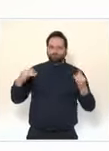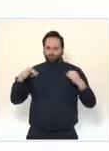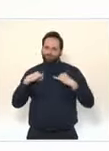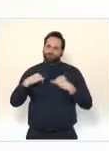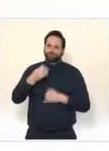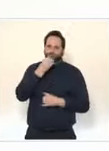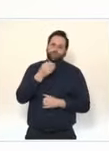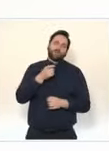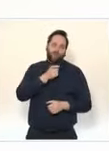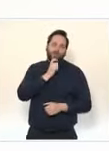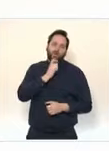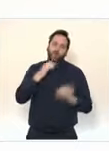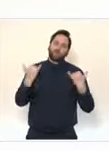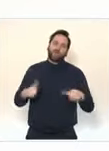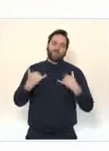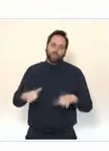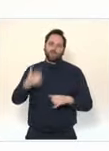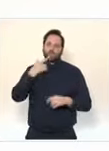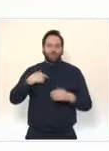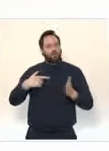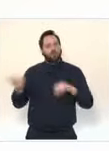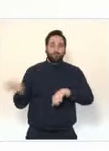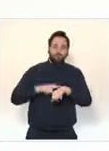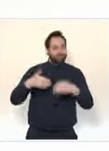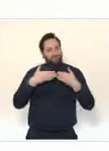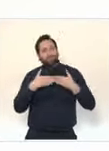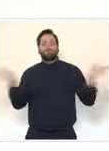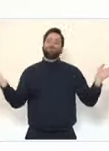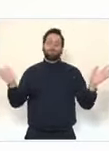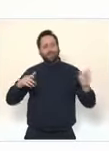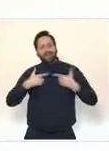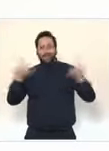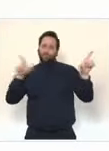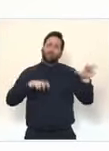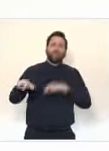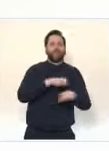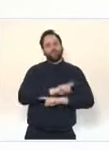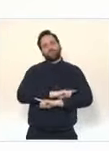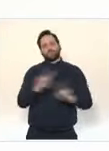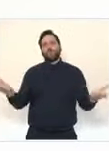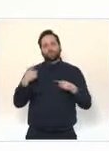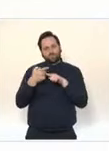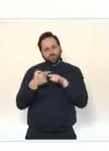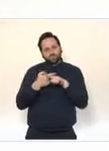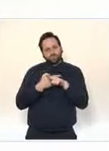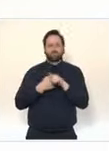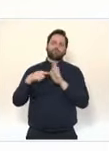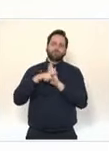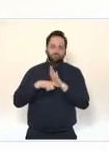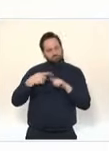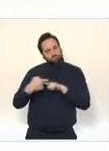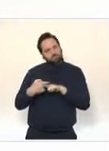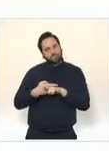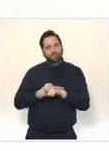prudente et progressive. Si nous voulons pouvoir permettre la réouverture du plus grand nombre possible